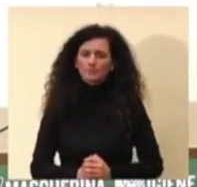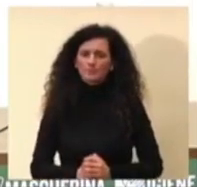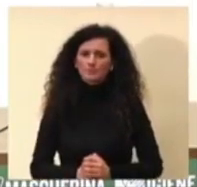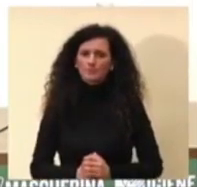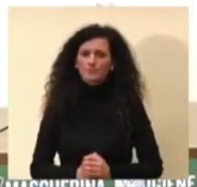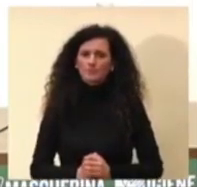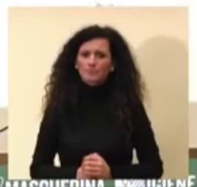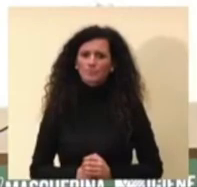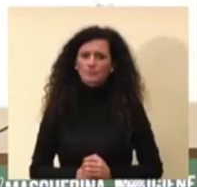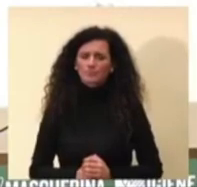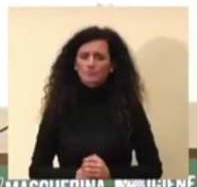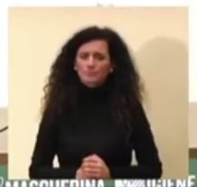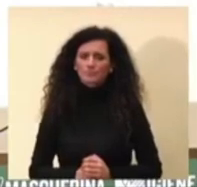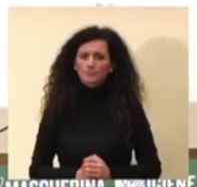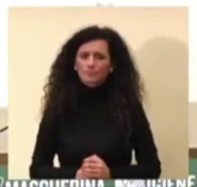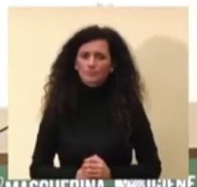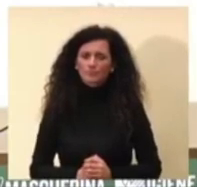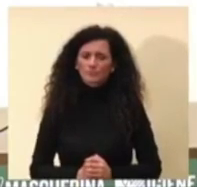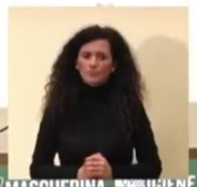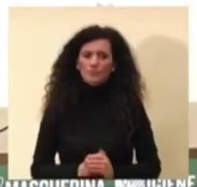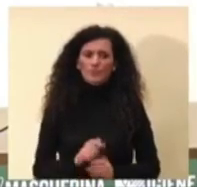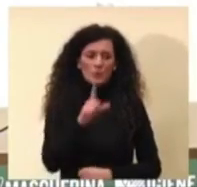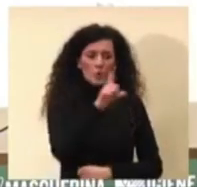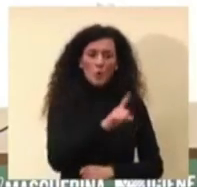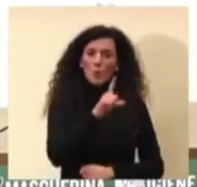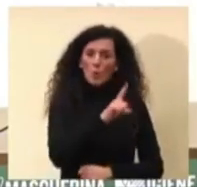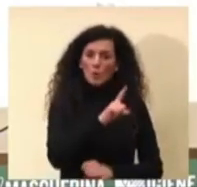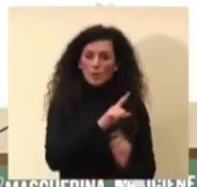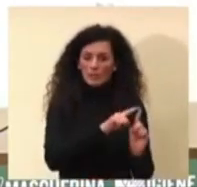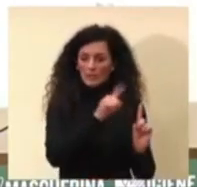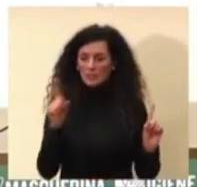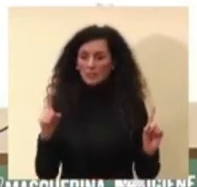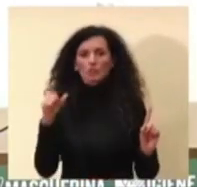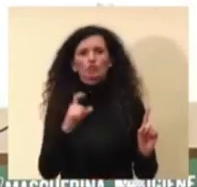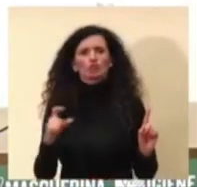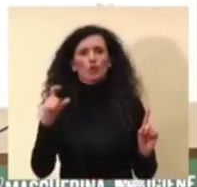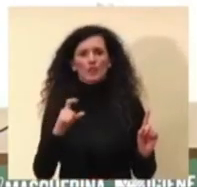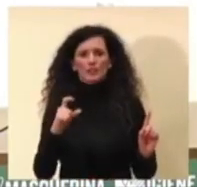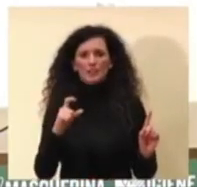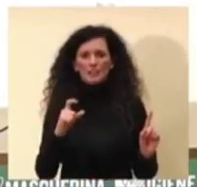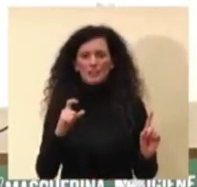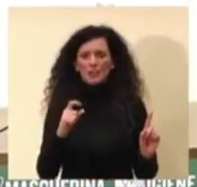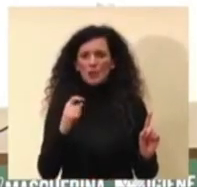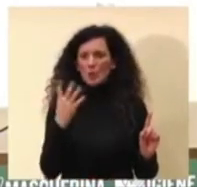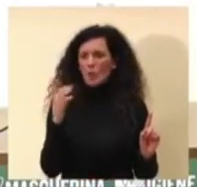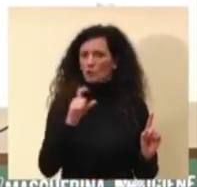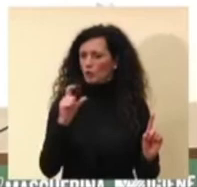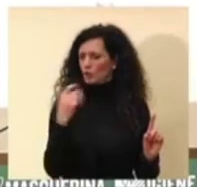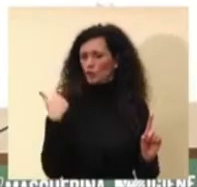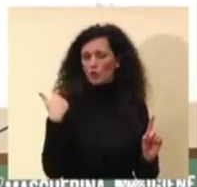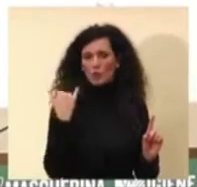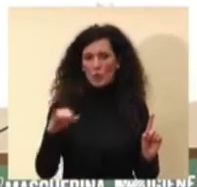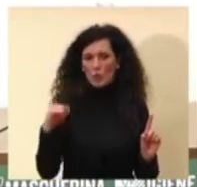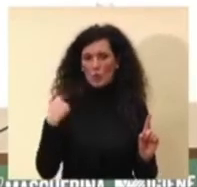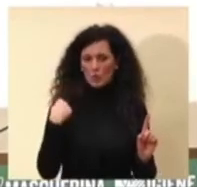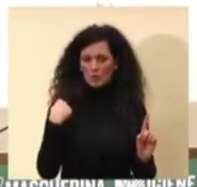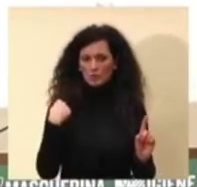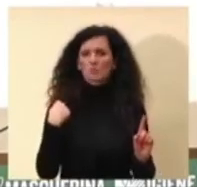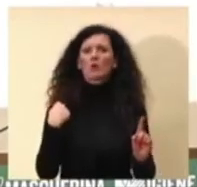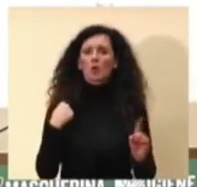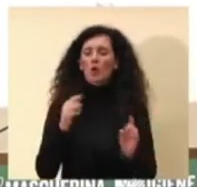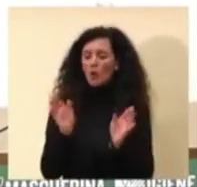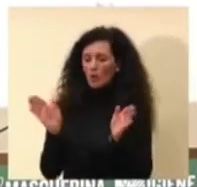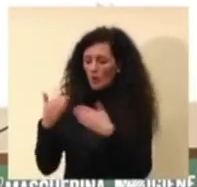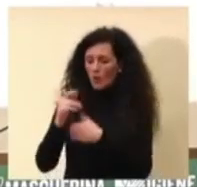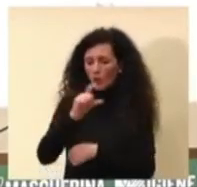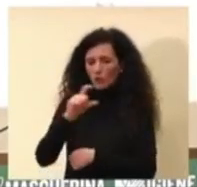giorni della settimana quindi da lunedì a giovedì siamo andati progressivamente a incrementare il numero delle dosi